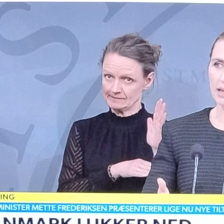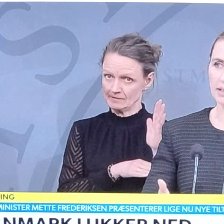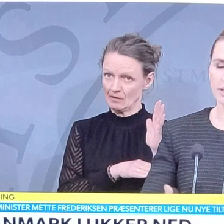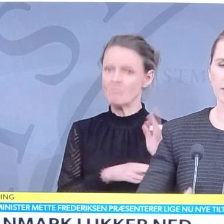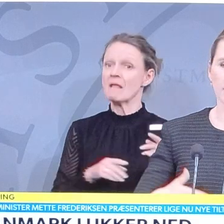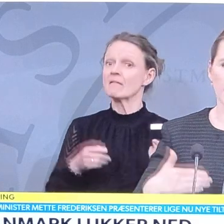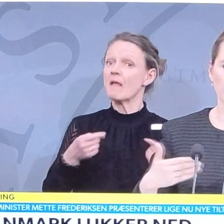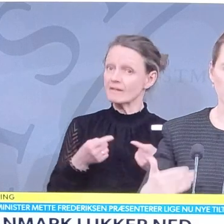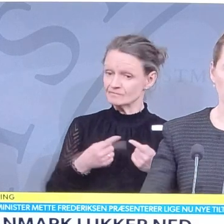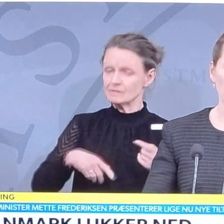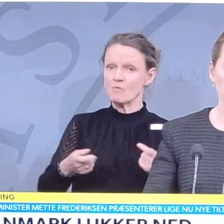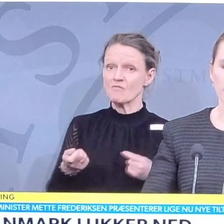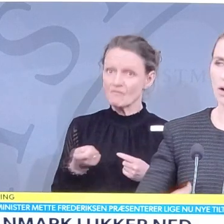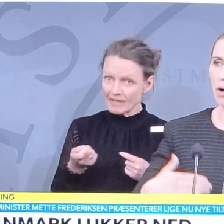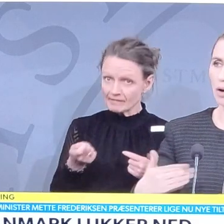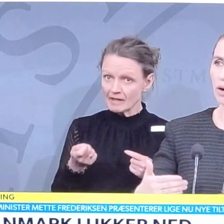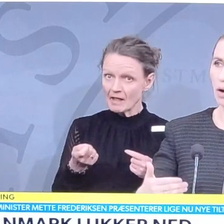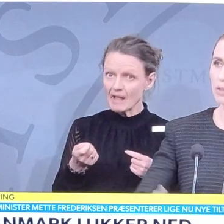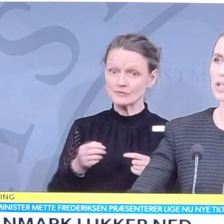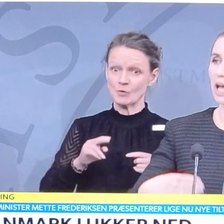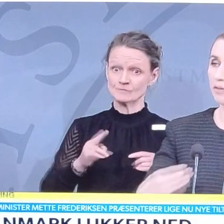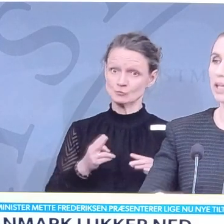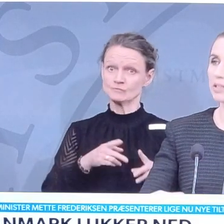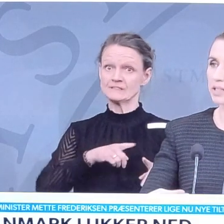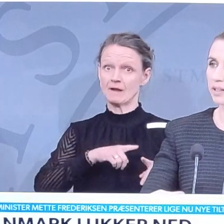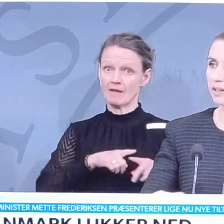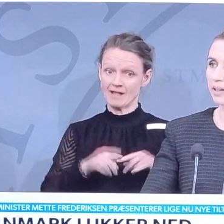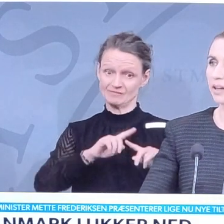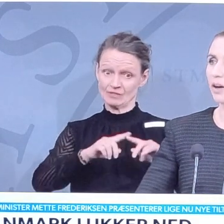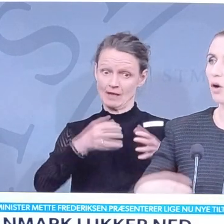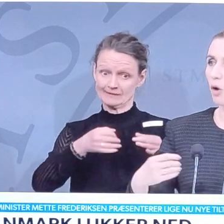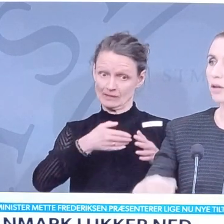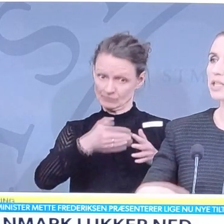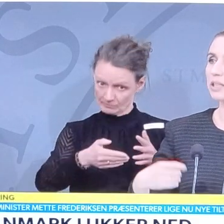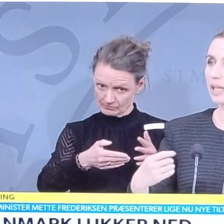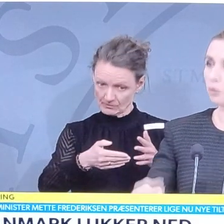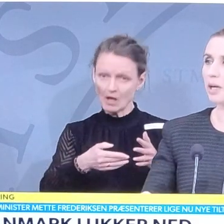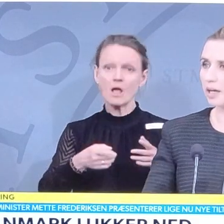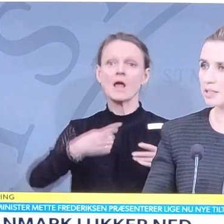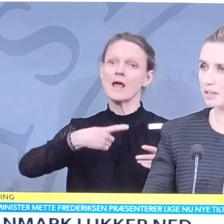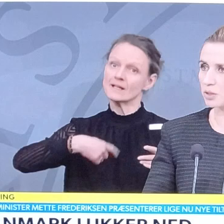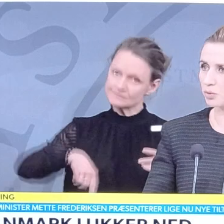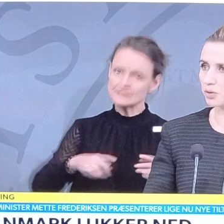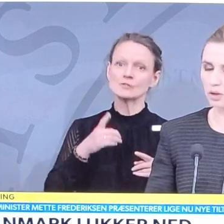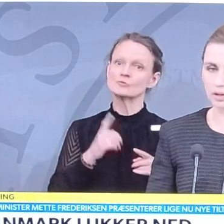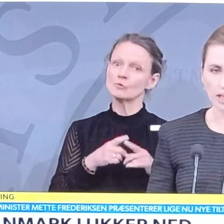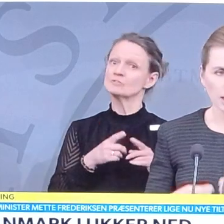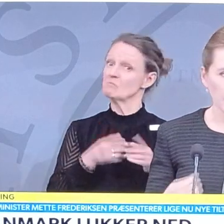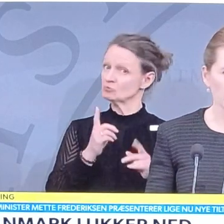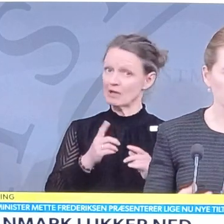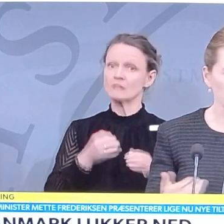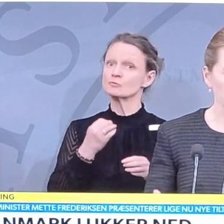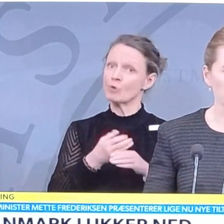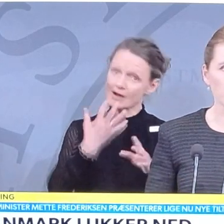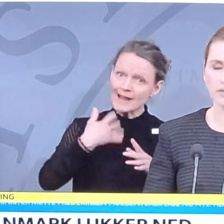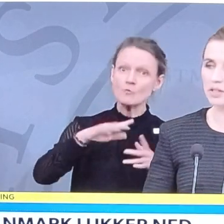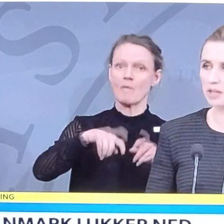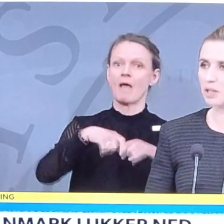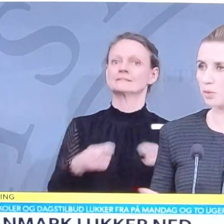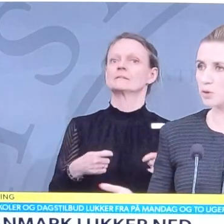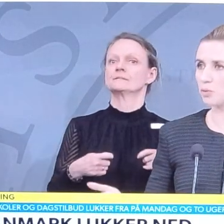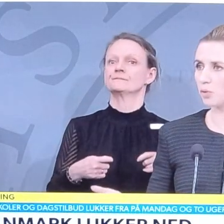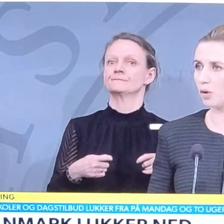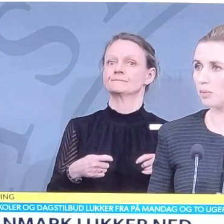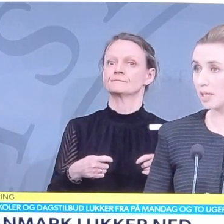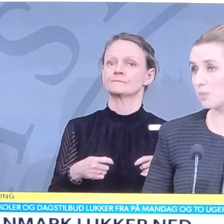i gang, at vi vurderer det og også er villige til at gøre tingene endnu mere restriktive. og det er eksempelvis det her